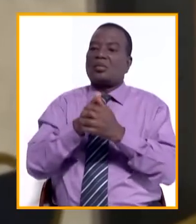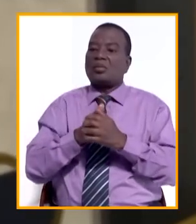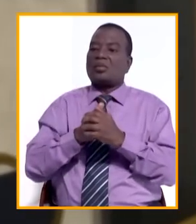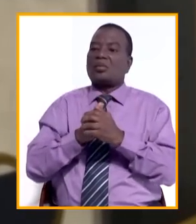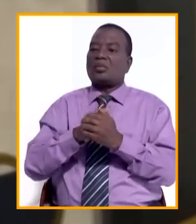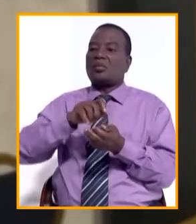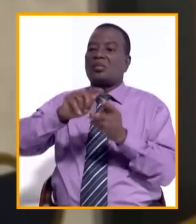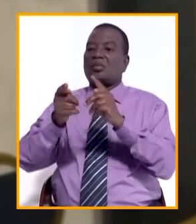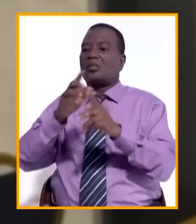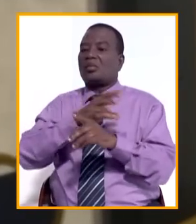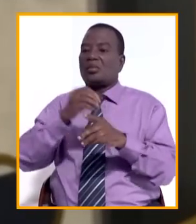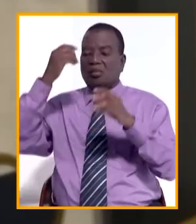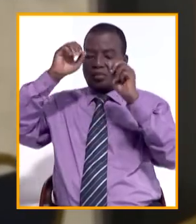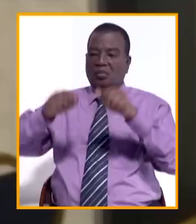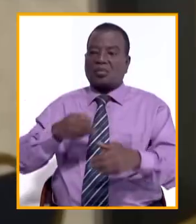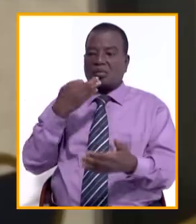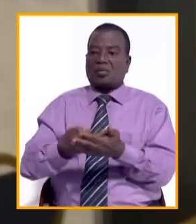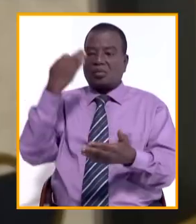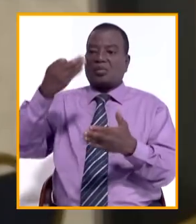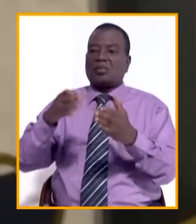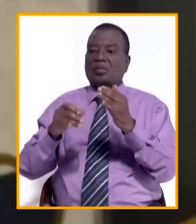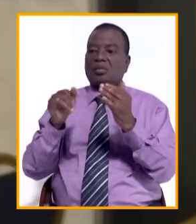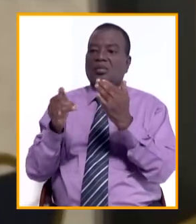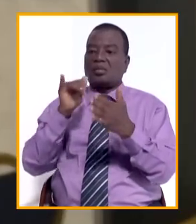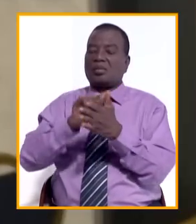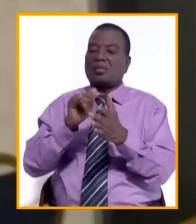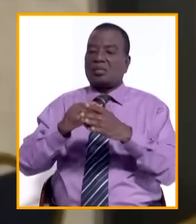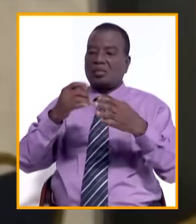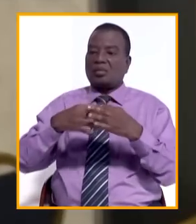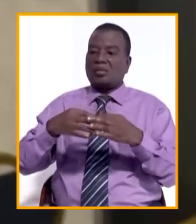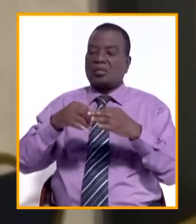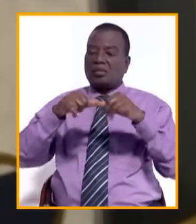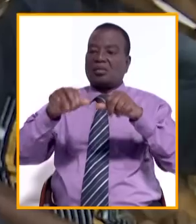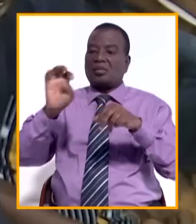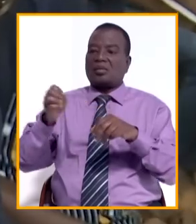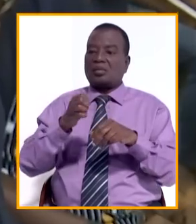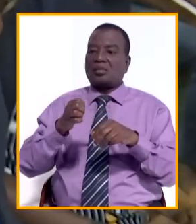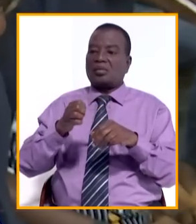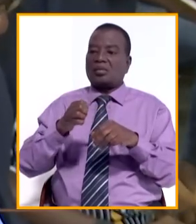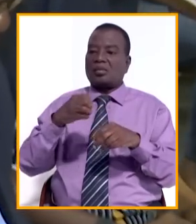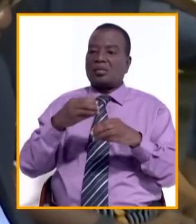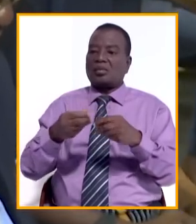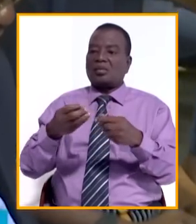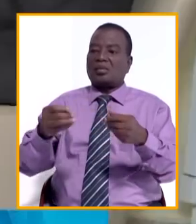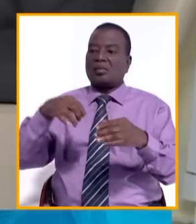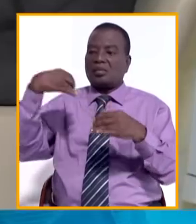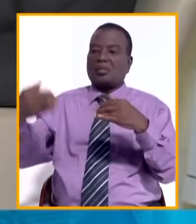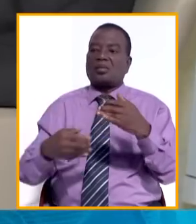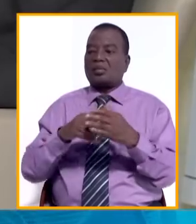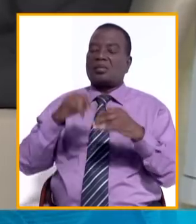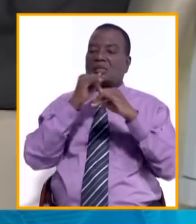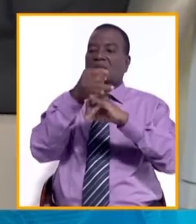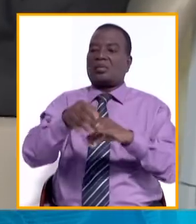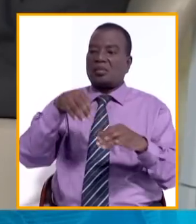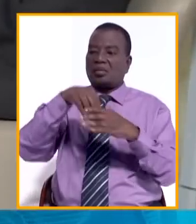tous les mécanismes pour pouvoir financer cette durabilité au niveau de toute la chaîne du cacao. Les producteurs sont invités à investir